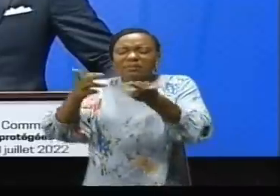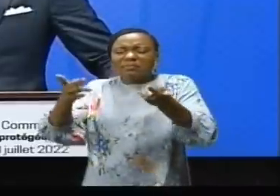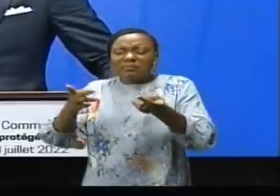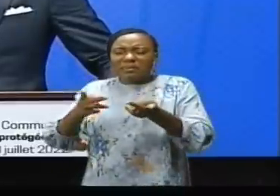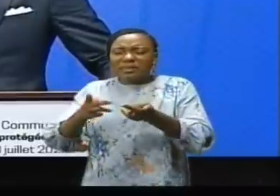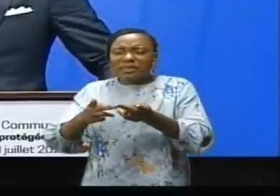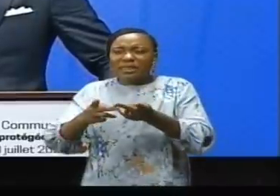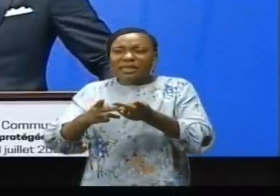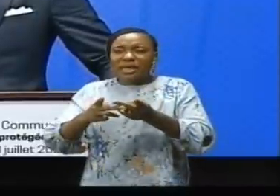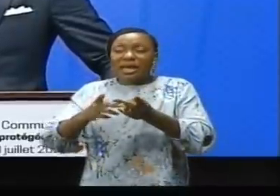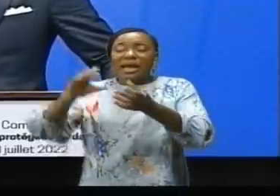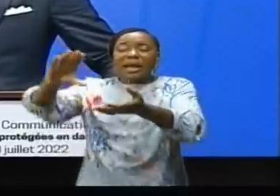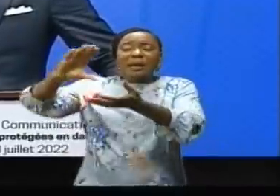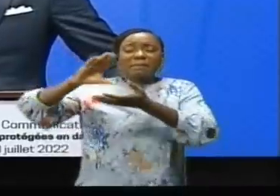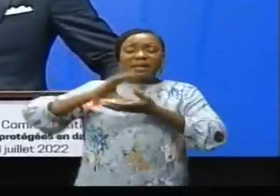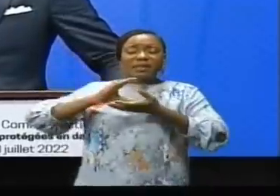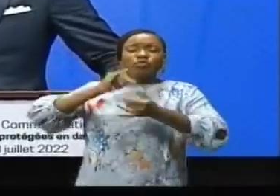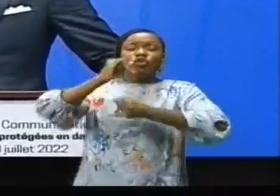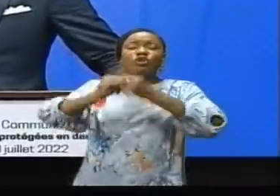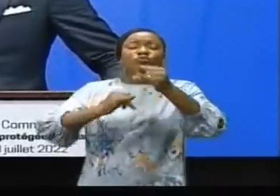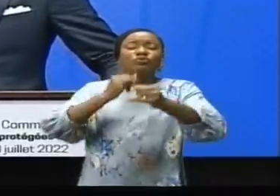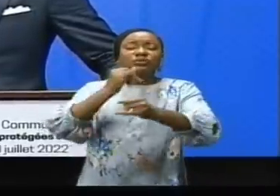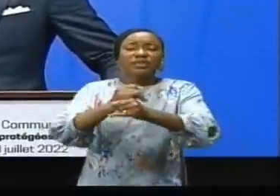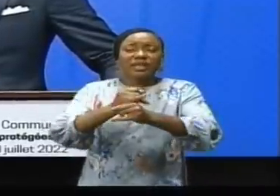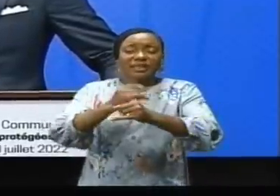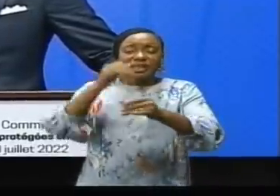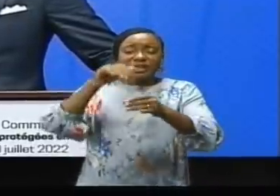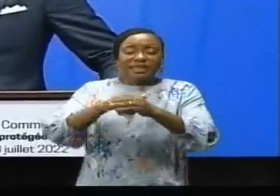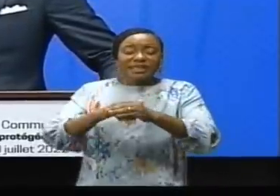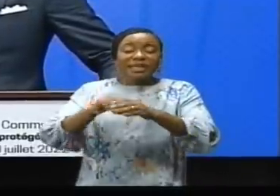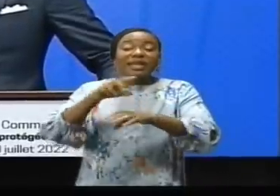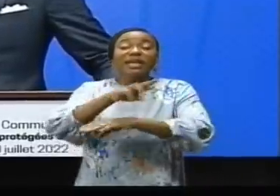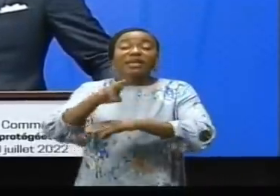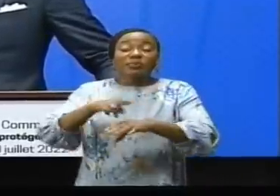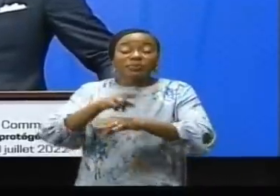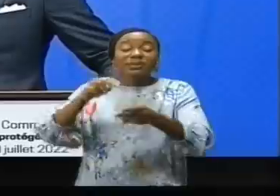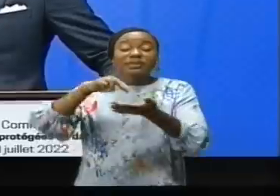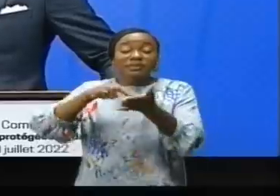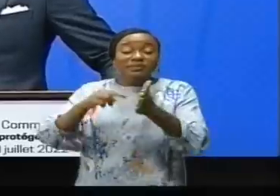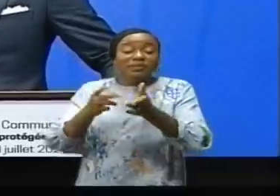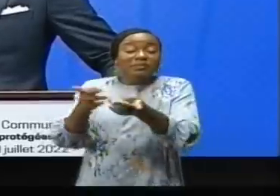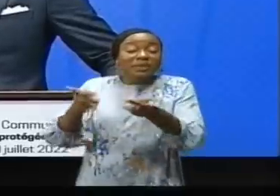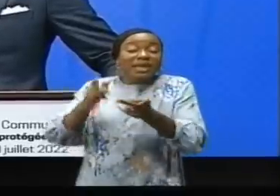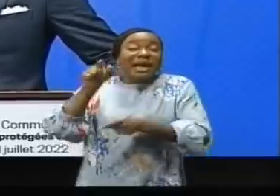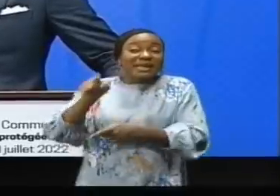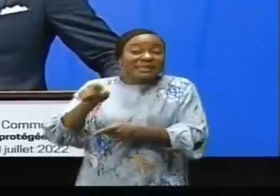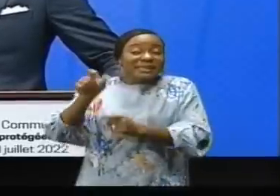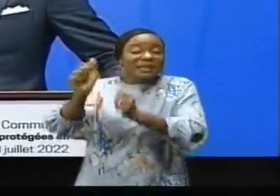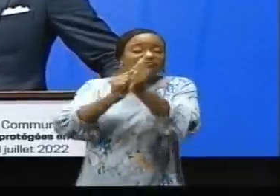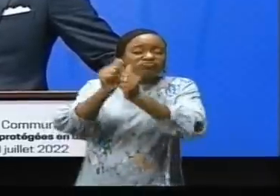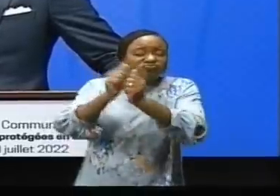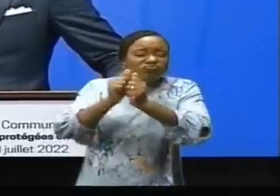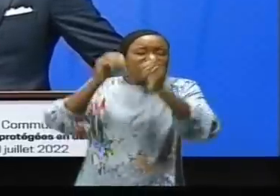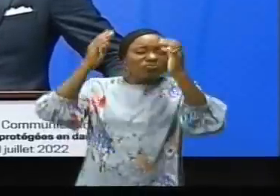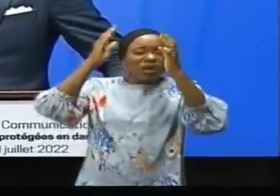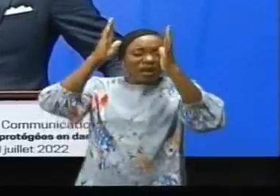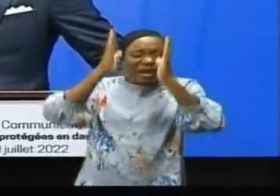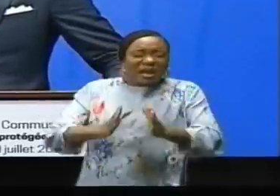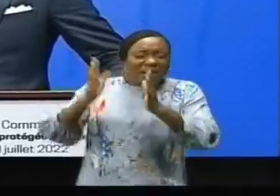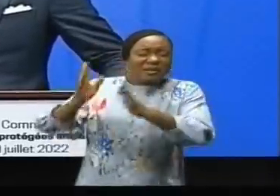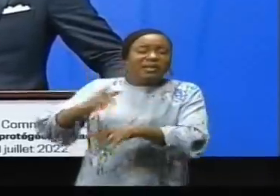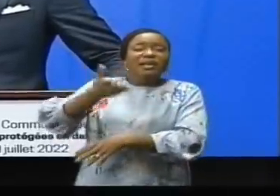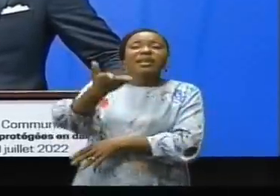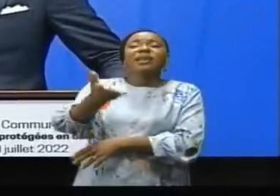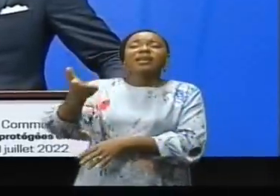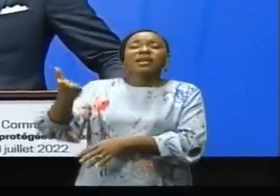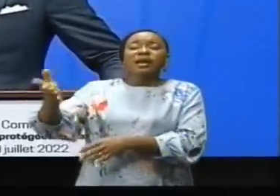qui s'appelle Virunga. Vous savez que c'est dans cette zone qui est un massif régional parce qu'il va jusqu'au Rwanda. Nous